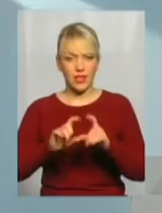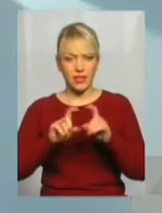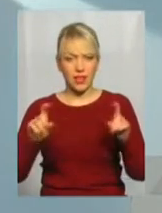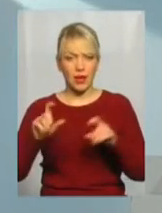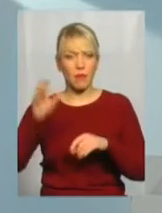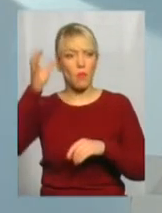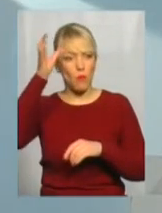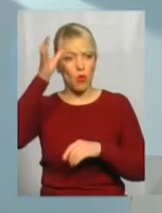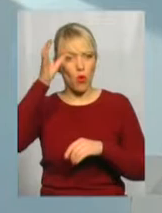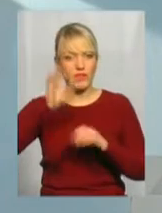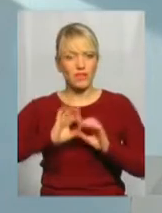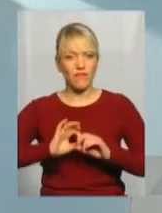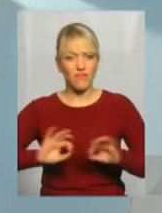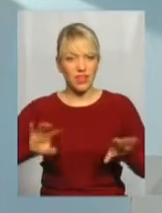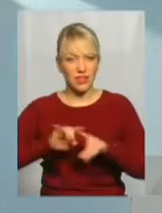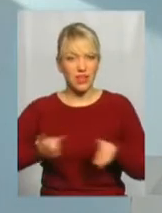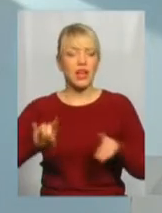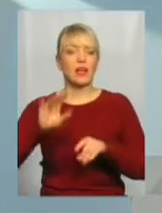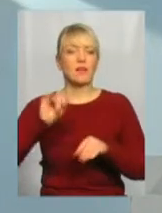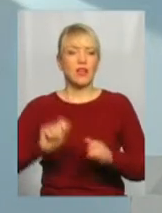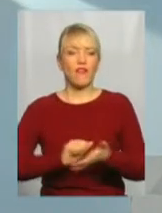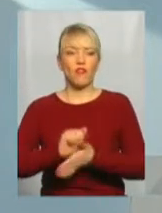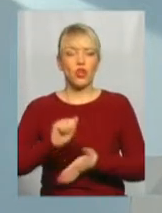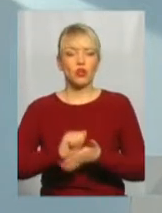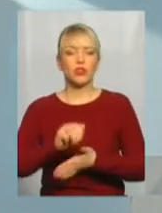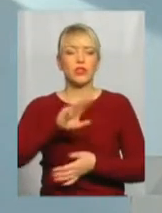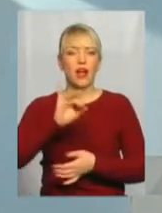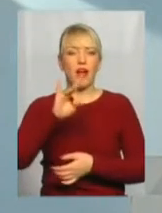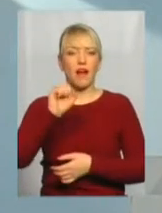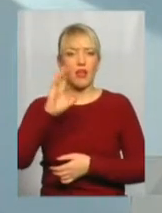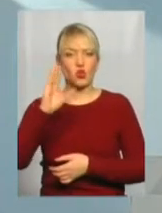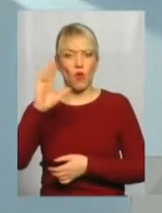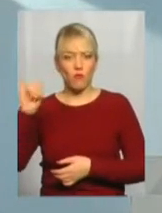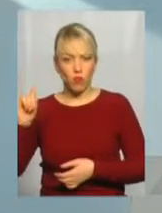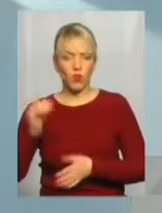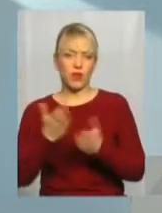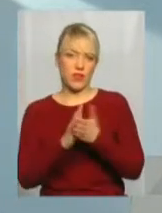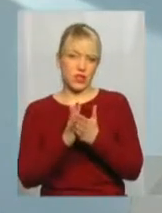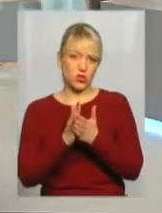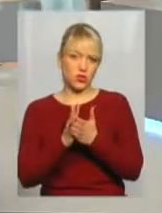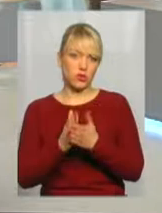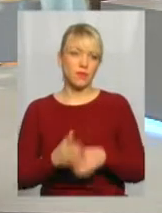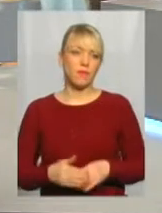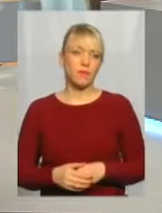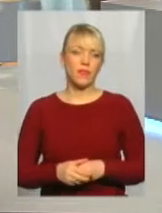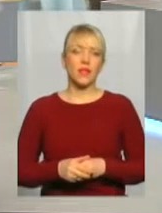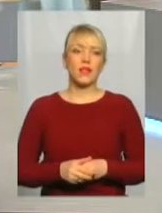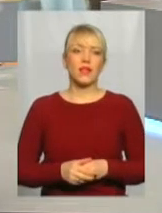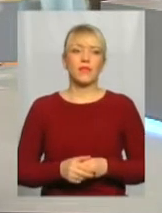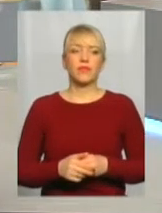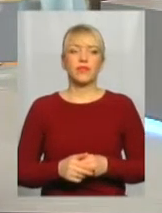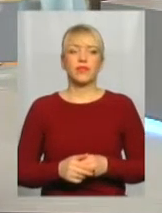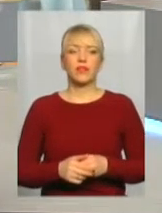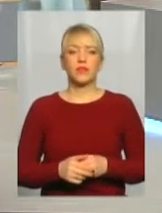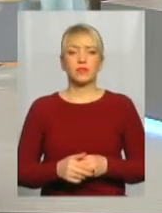видрукувати таку Тарасову книжку, бо, яка це така є дуже давня чиєсь